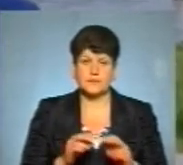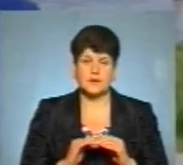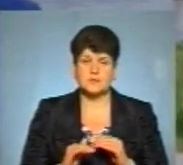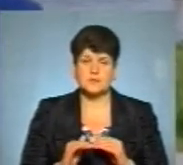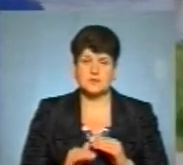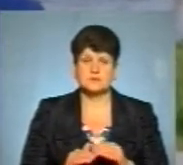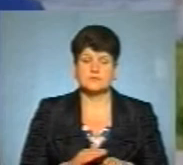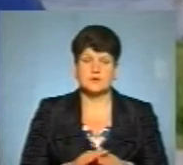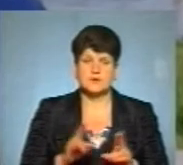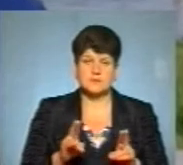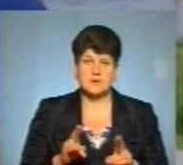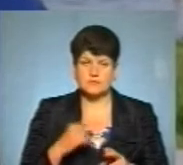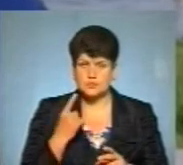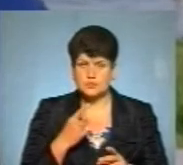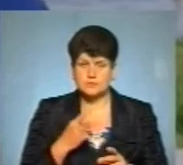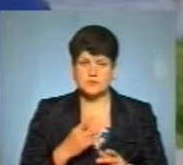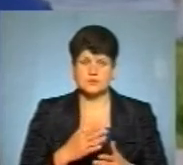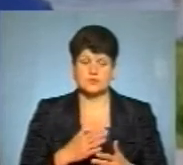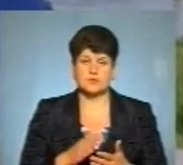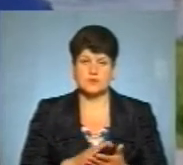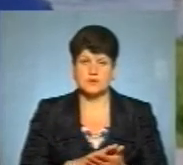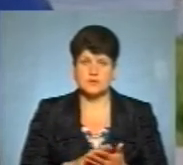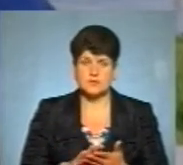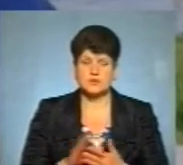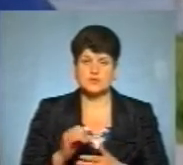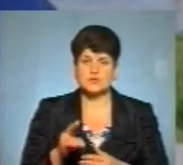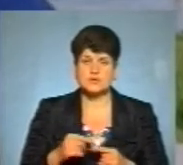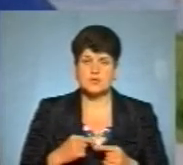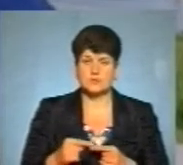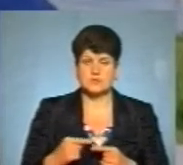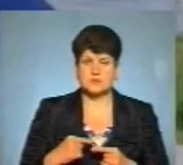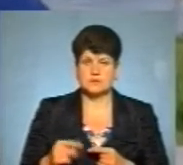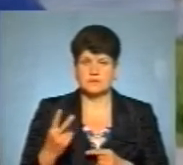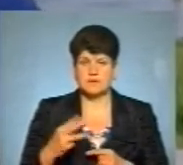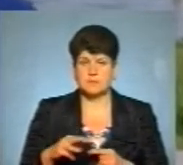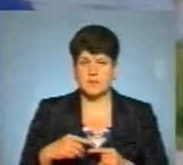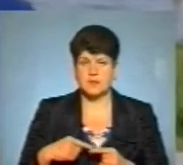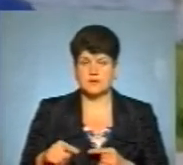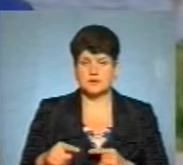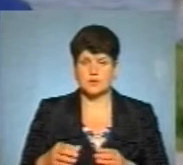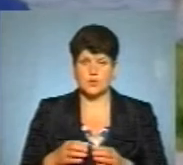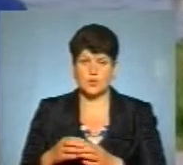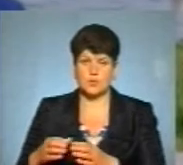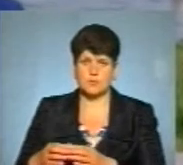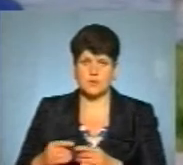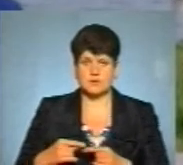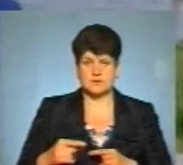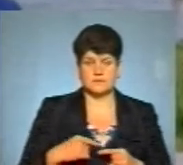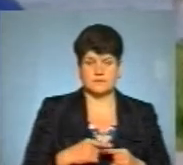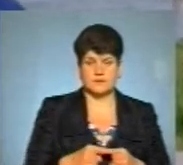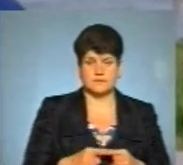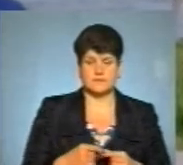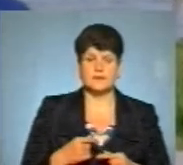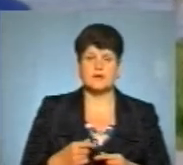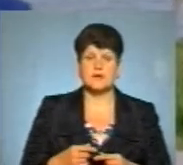з дотриманням правил особистої гігієни та дотриманням соціального дистанціювання, тобто, два метри, тобто, компанія від компанії умовно відпочиває. Ну, і,